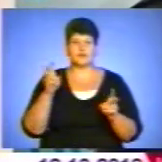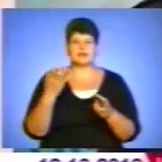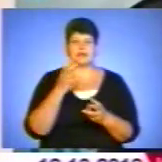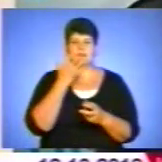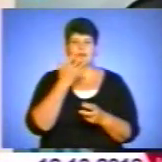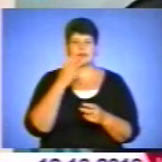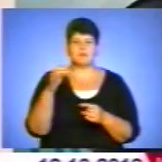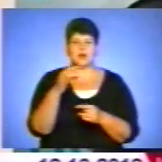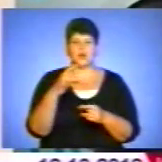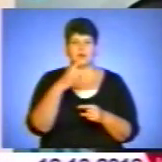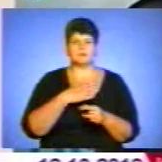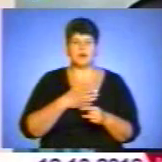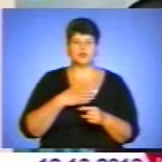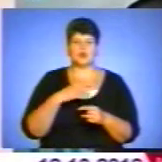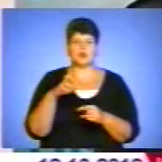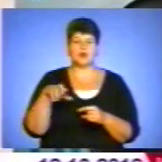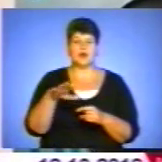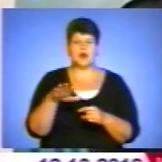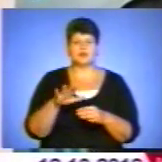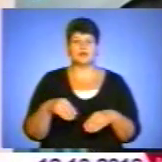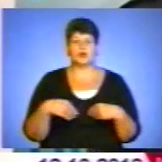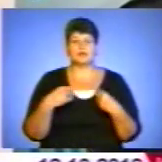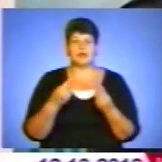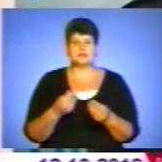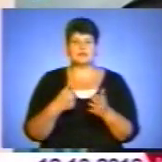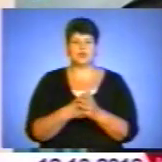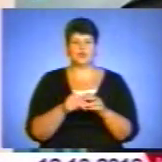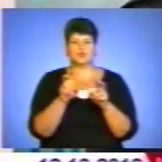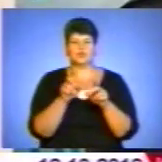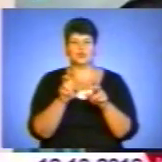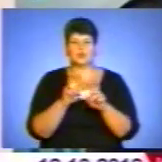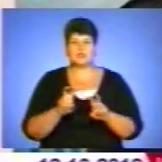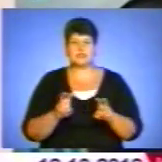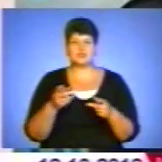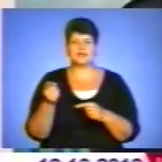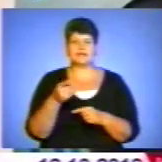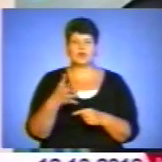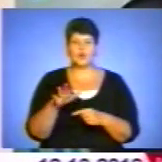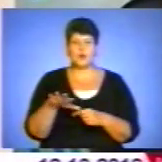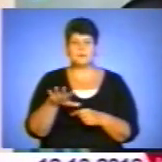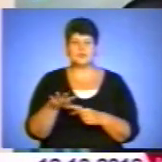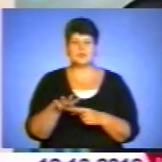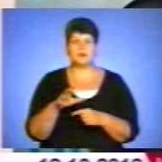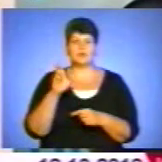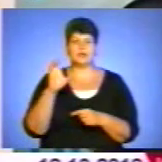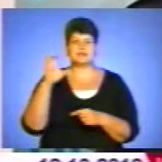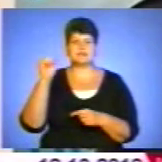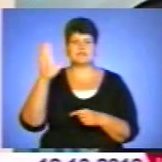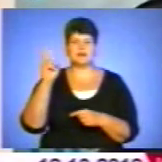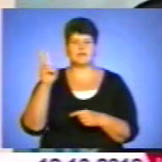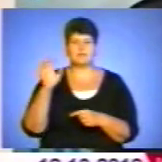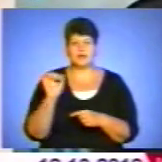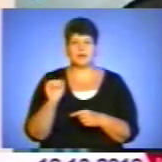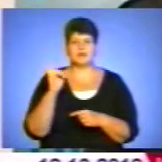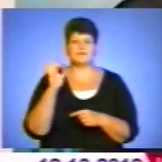краю. Докладися до дослідження Тернопільщини і такі дослідники, як Бодан Савка і Євген Запітний,